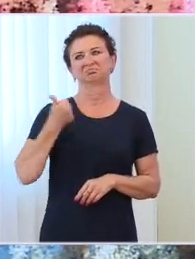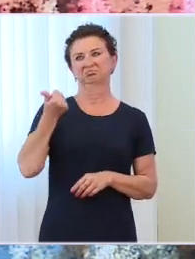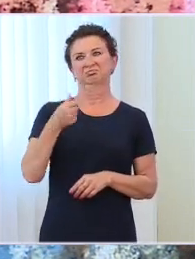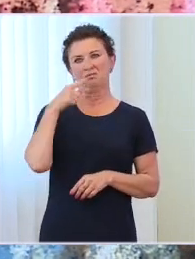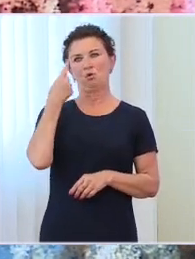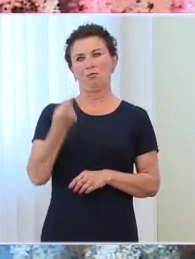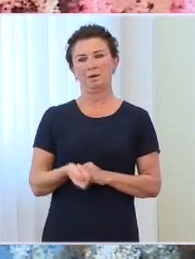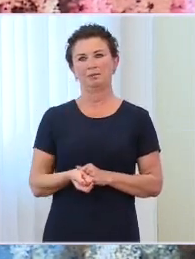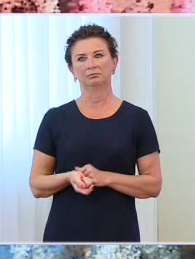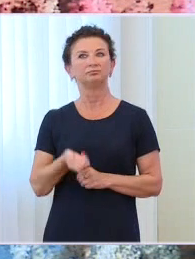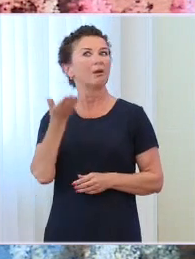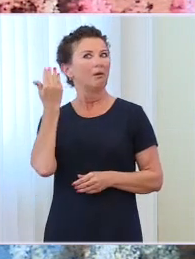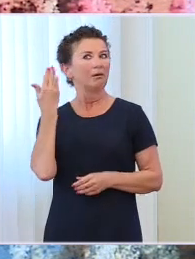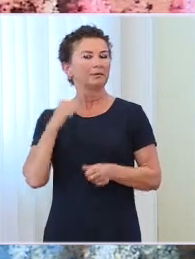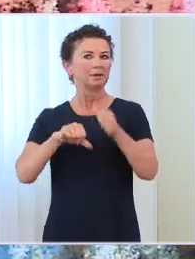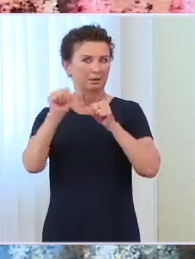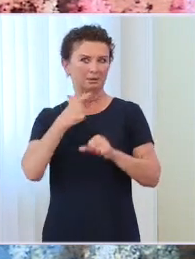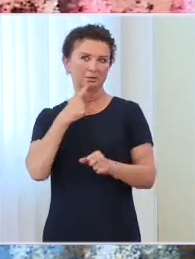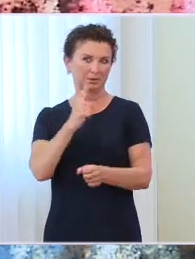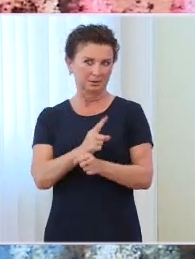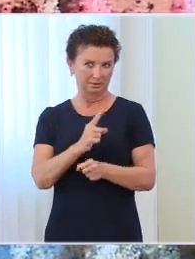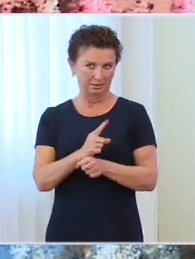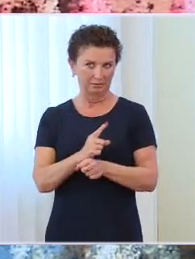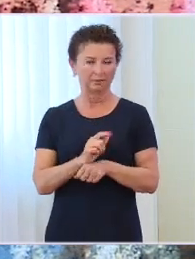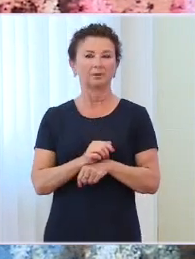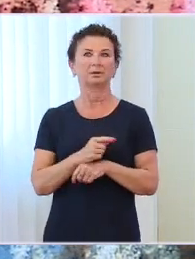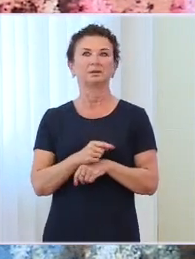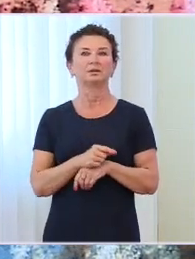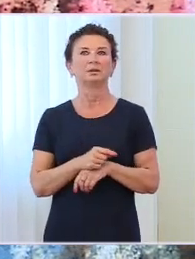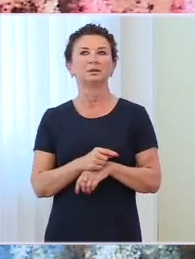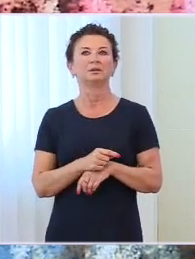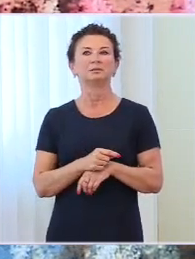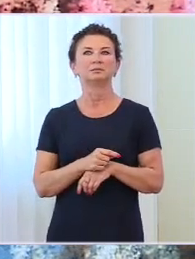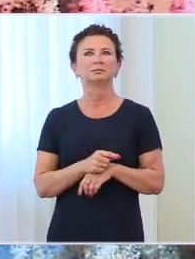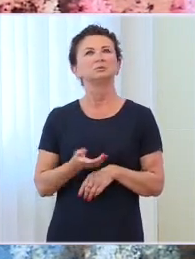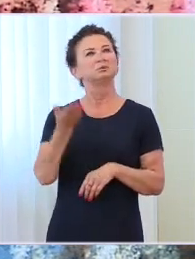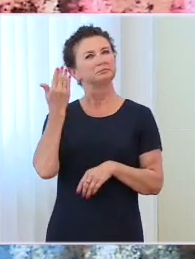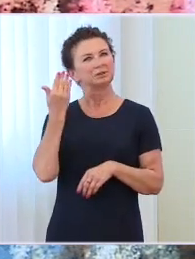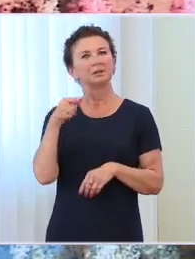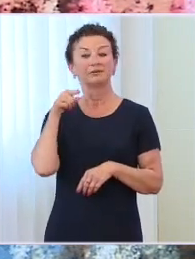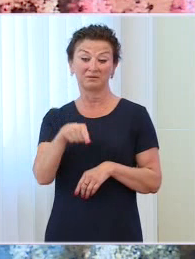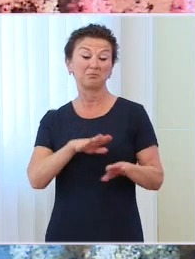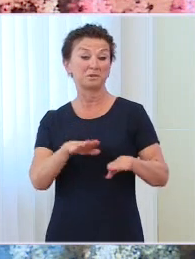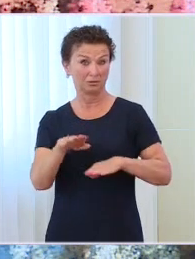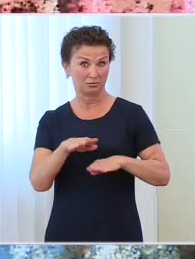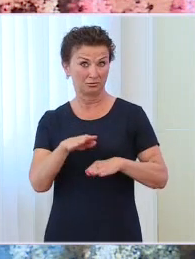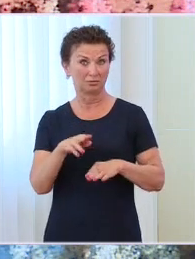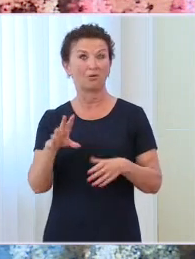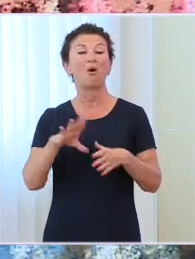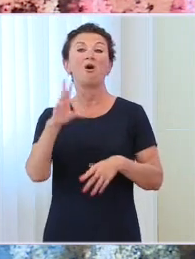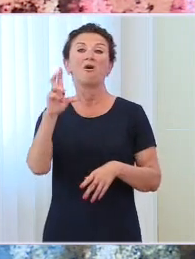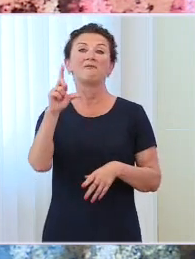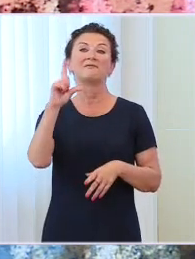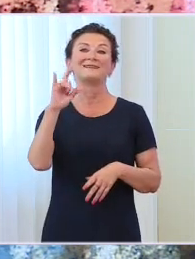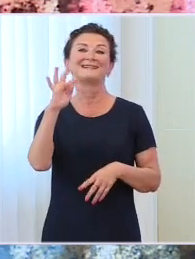tym, aby zbudować na cytadeli muzeum katyńskie. Planujemy, że otwarcie